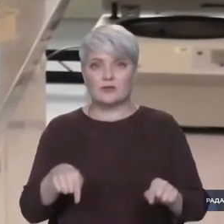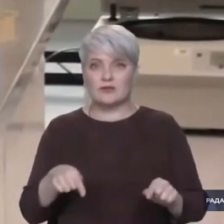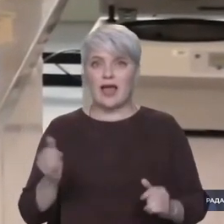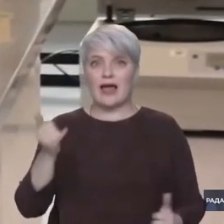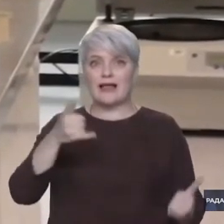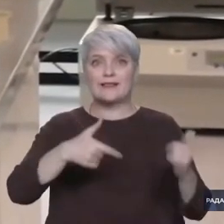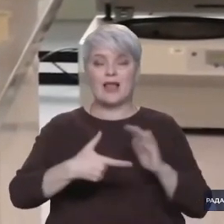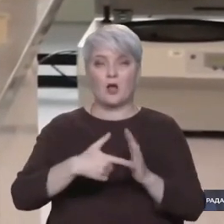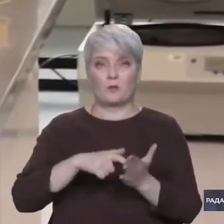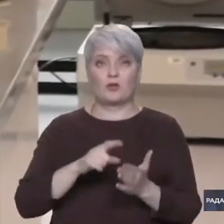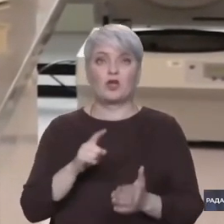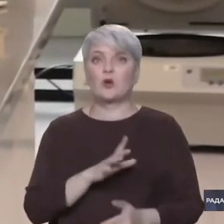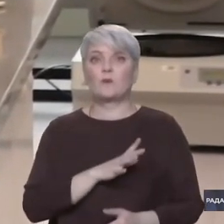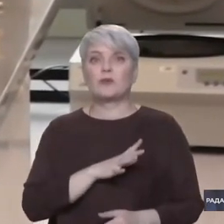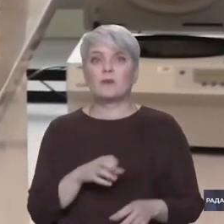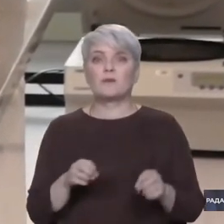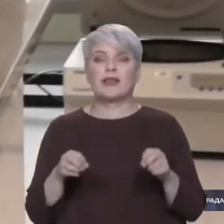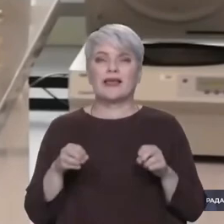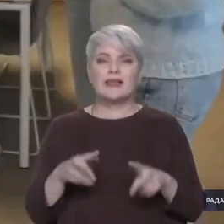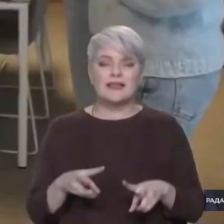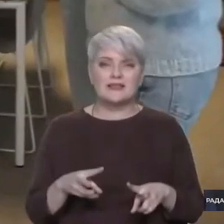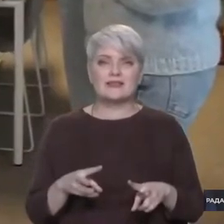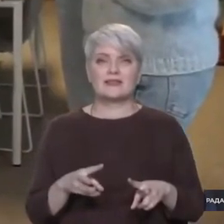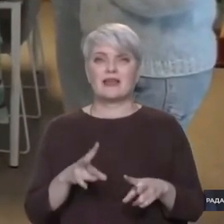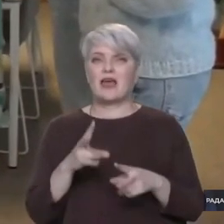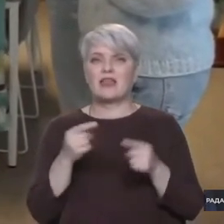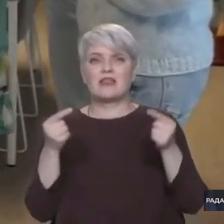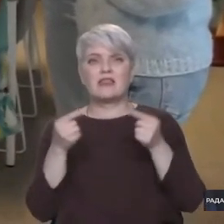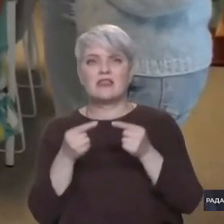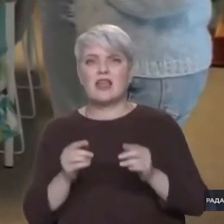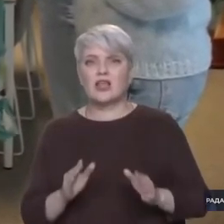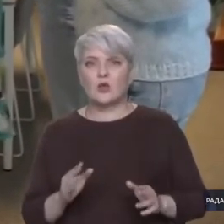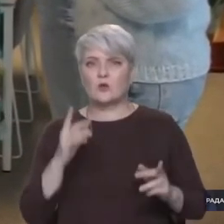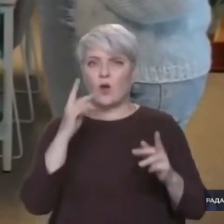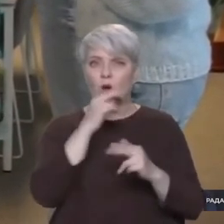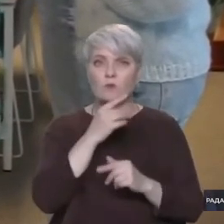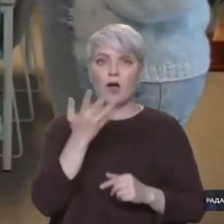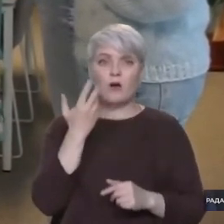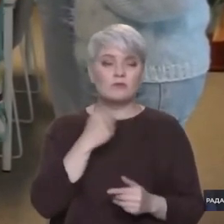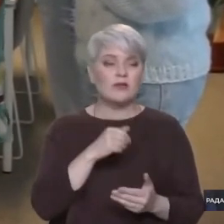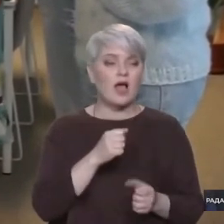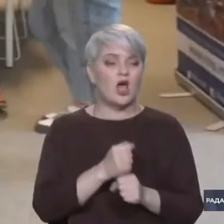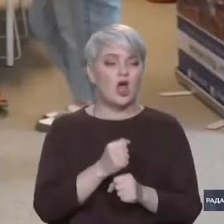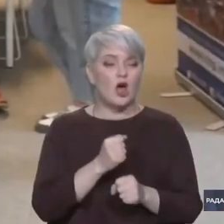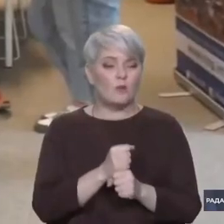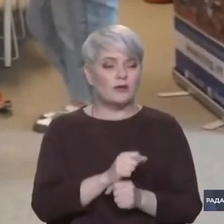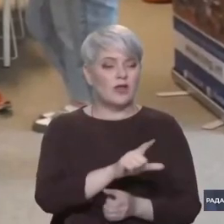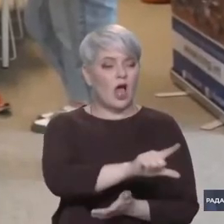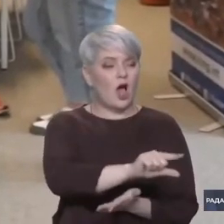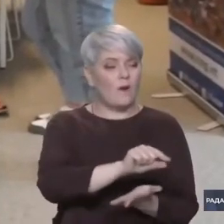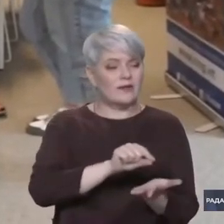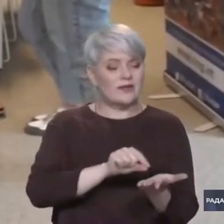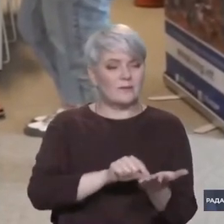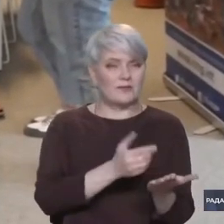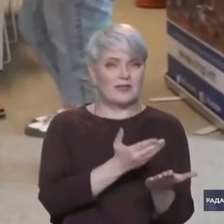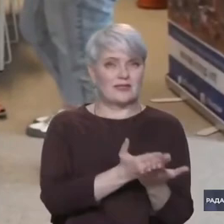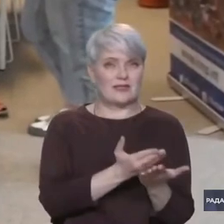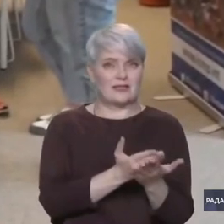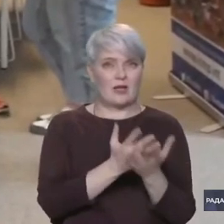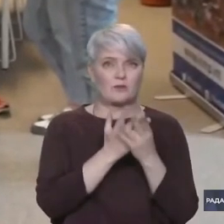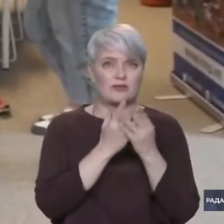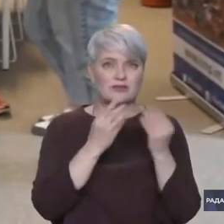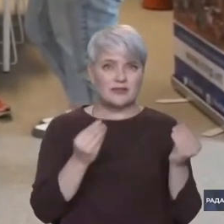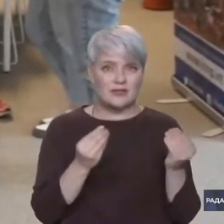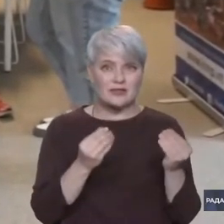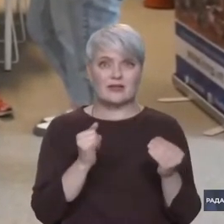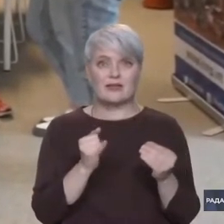аби виключити будь-які ризики та неточності під час роботи з отриманими зразками зниклих безвісти та їх родичів.